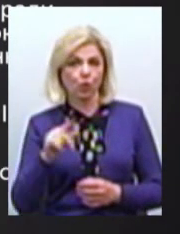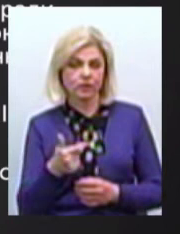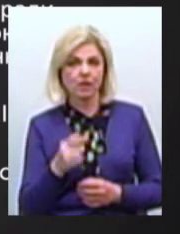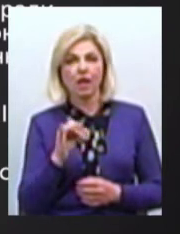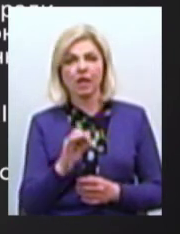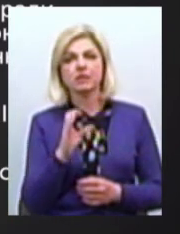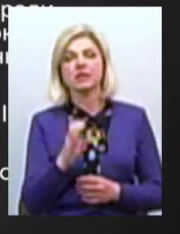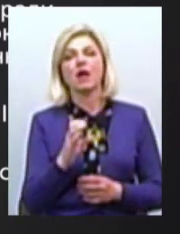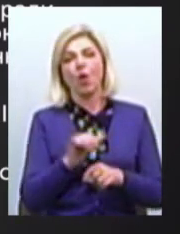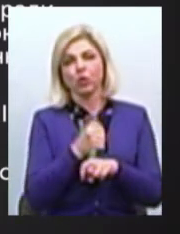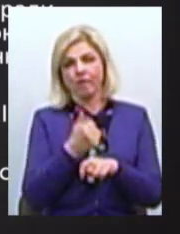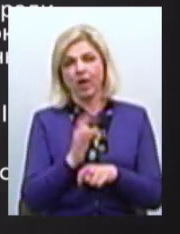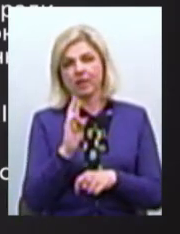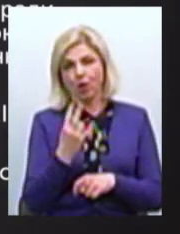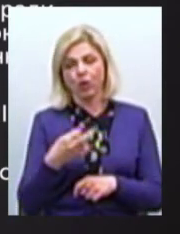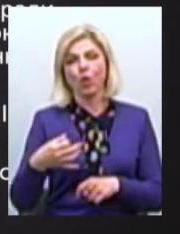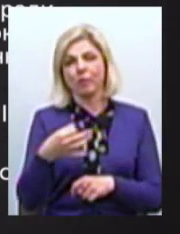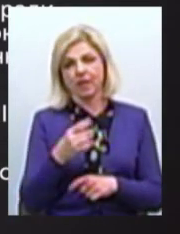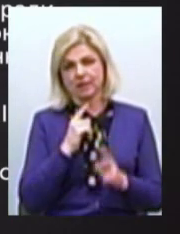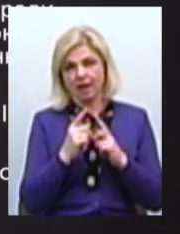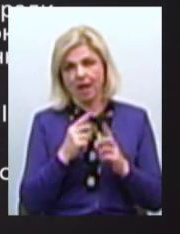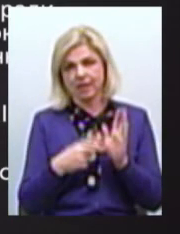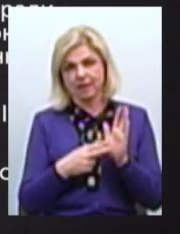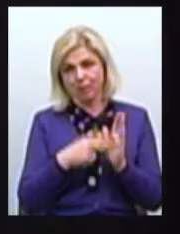голова Миколаївської обласної ради 7-го скликання